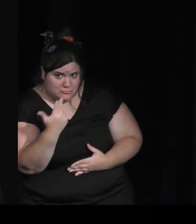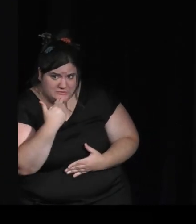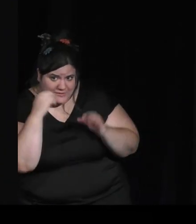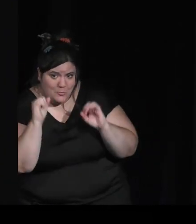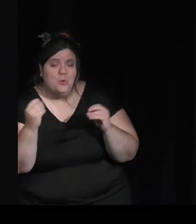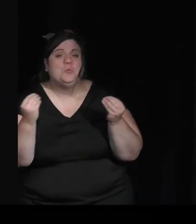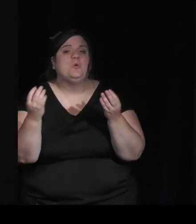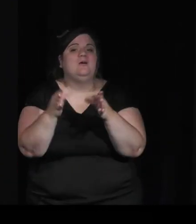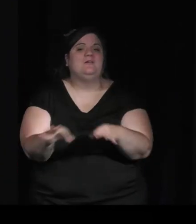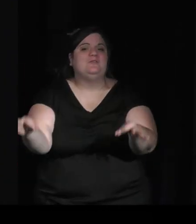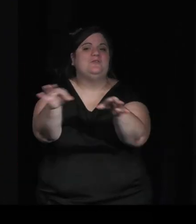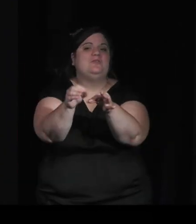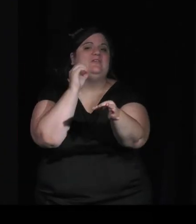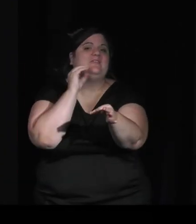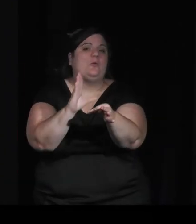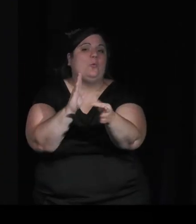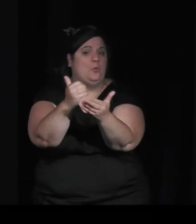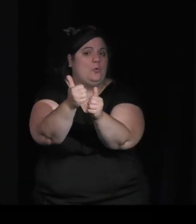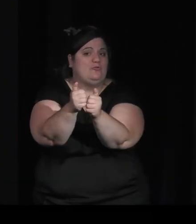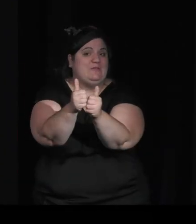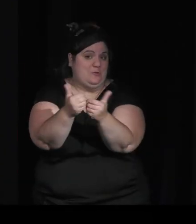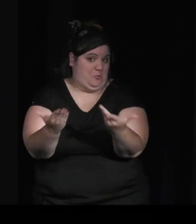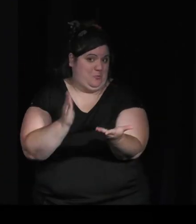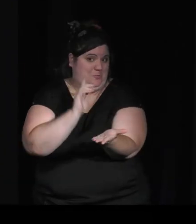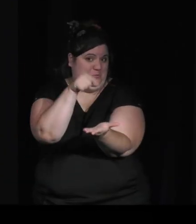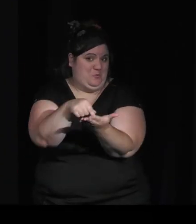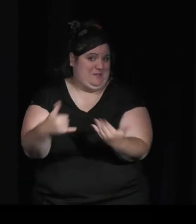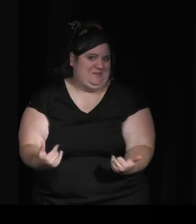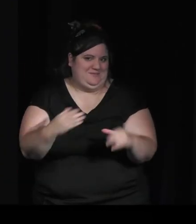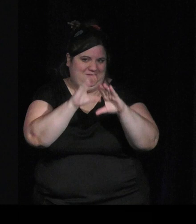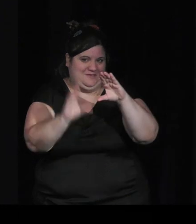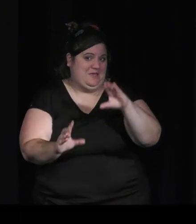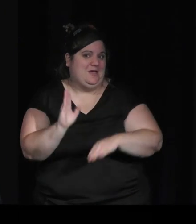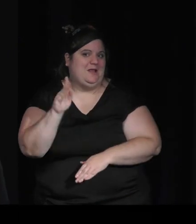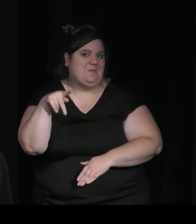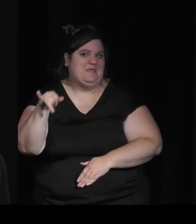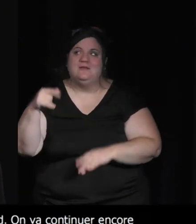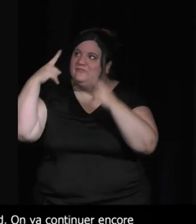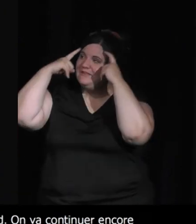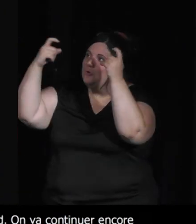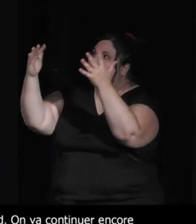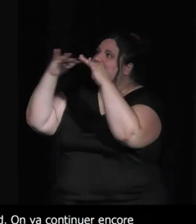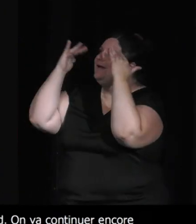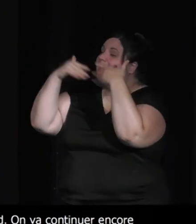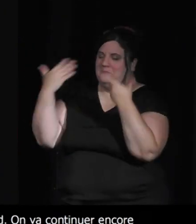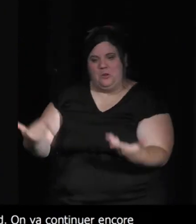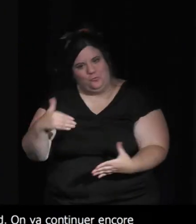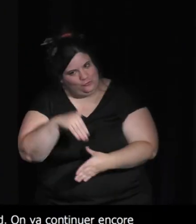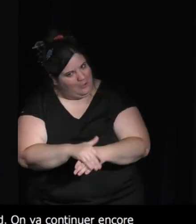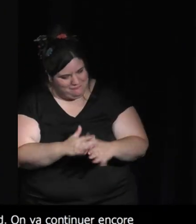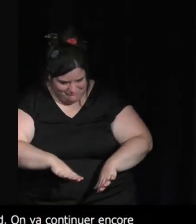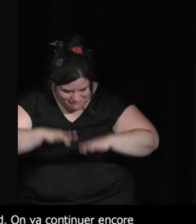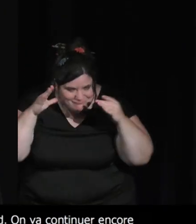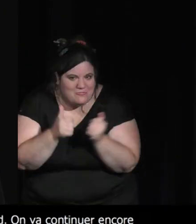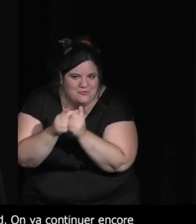BPI donc c'est la c'est une parfaite transition maintenant qu'on a fait la théorie on peut disperser sa soirée à des occupations utiles et